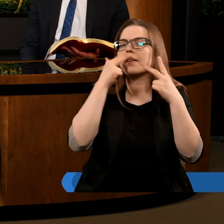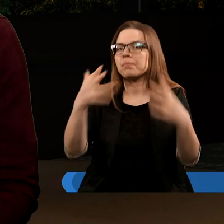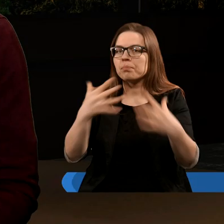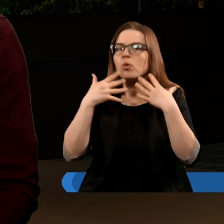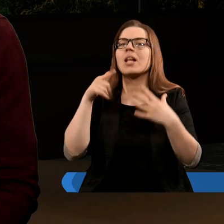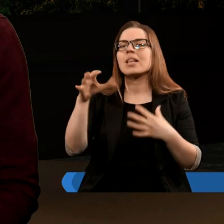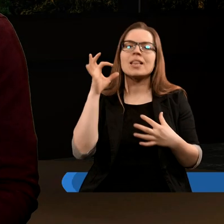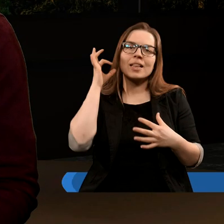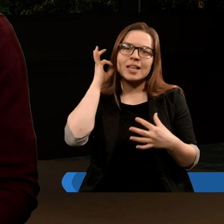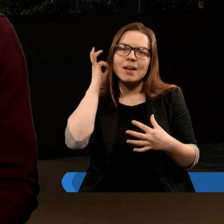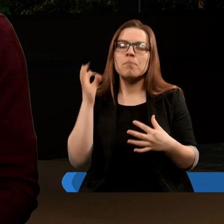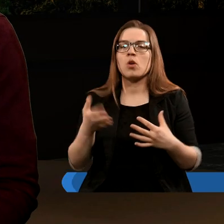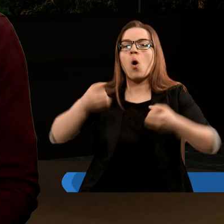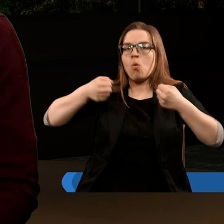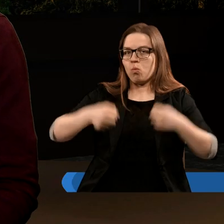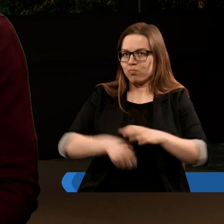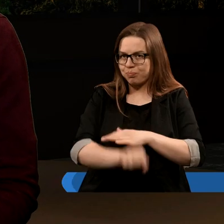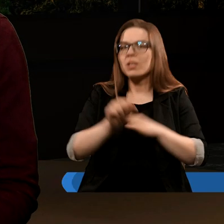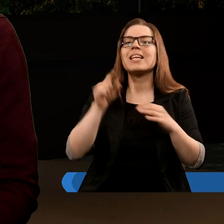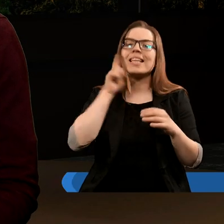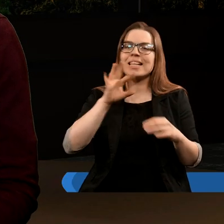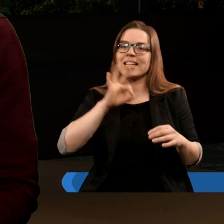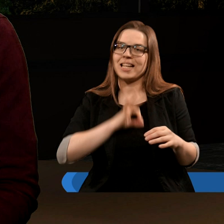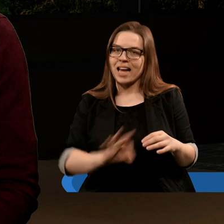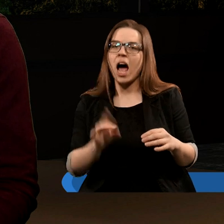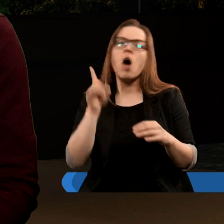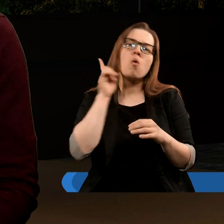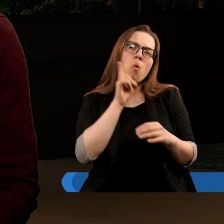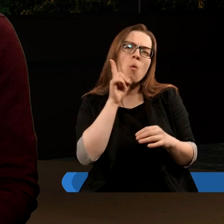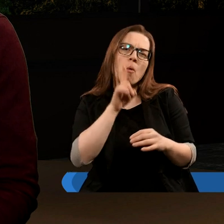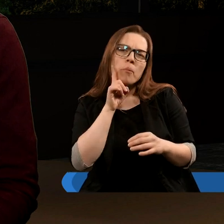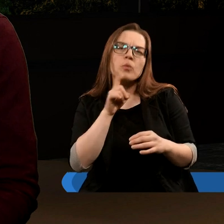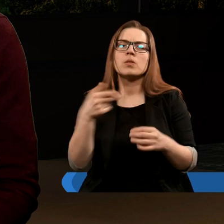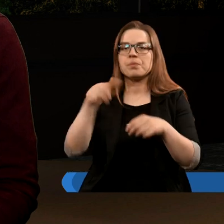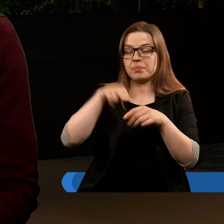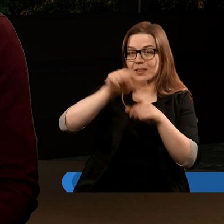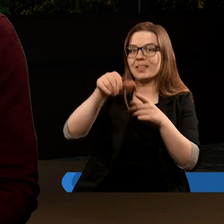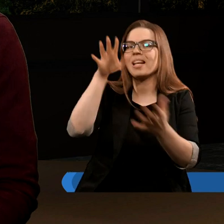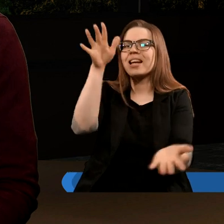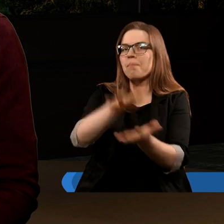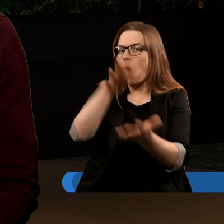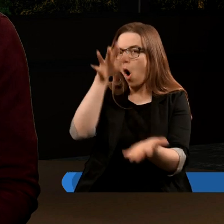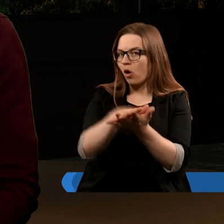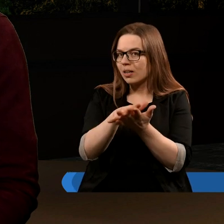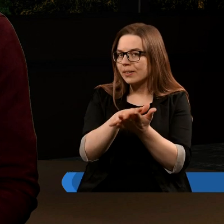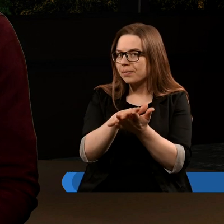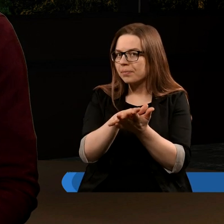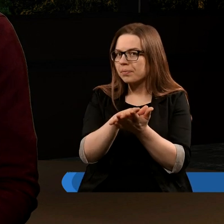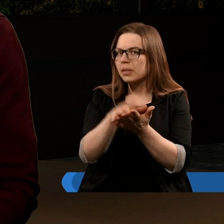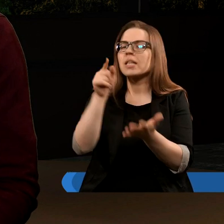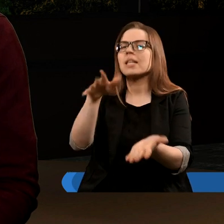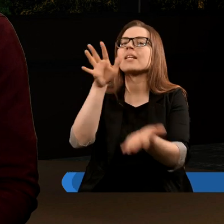niewiasta porodziła syna, chłopczyka, przeciwko któremu występuje smok. Smok